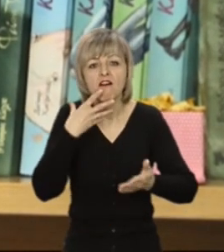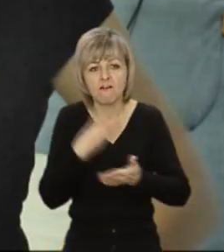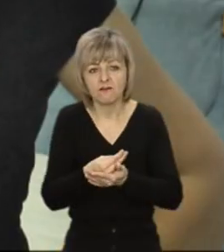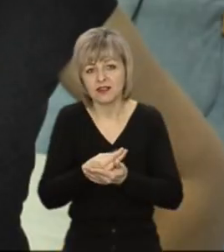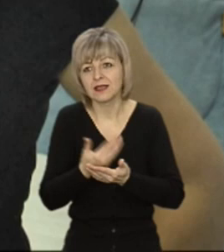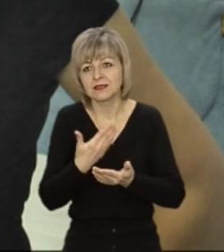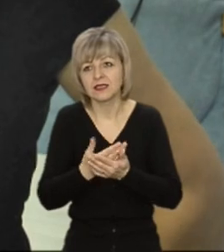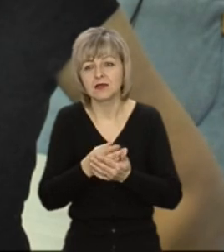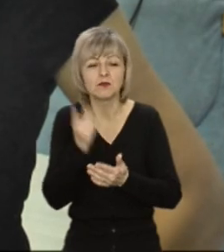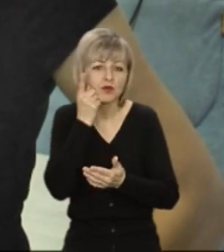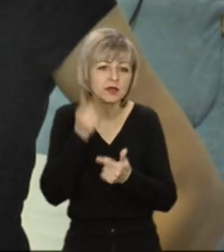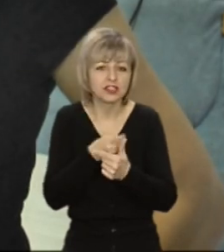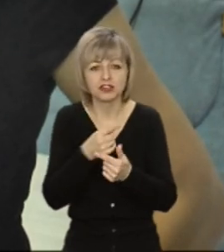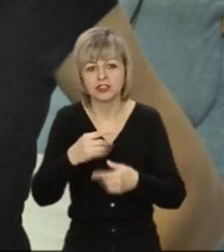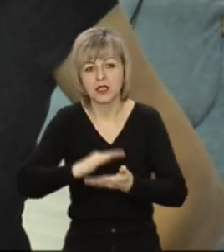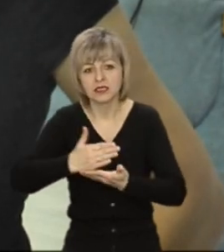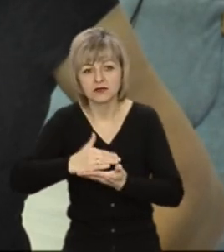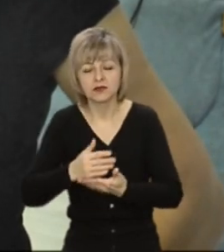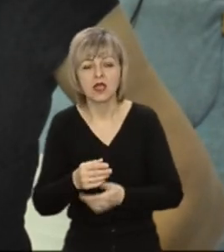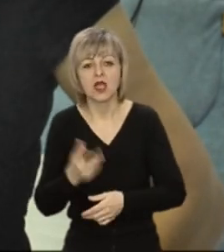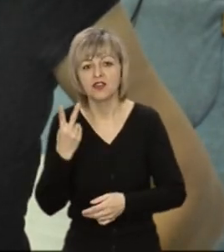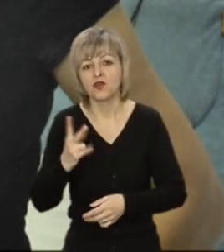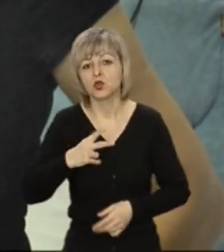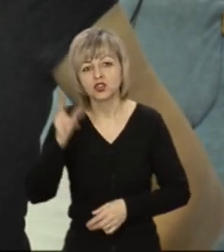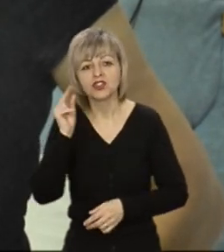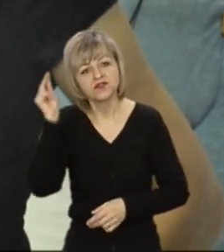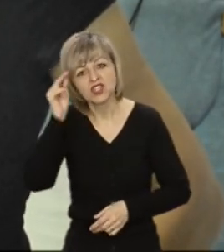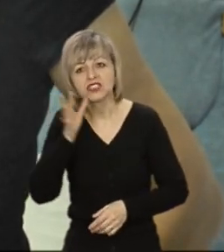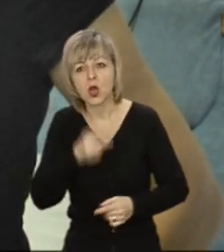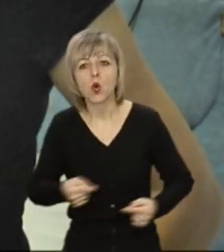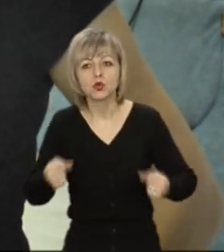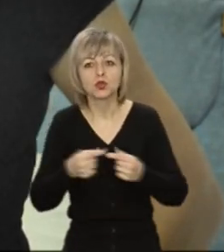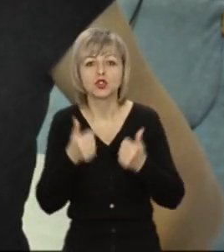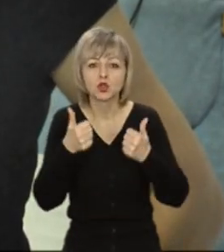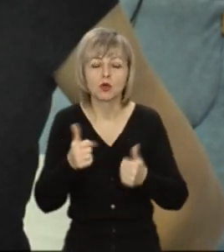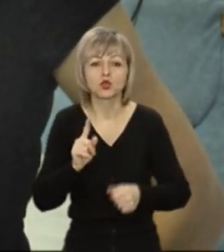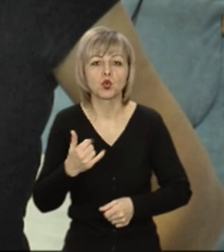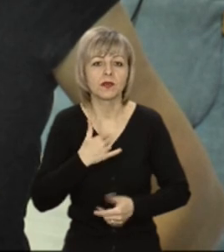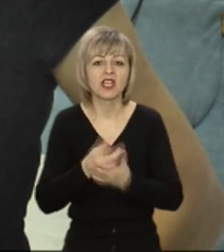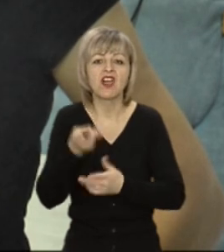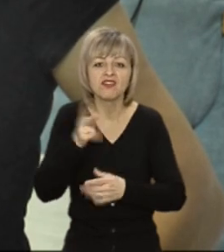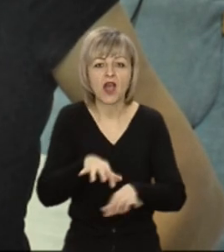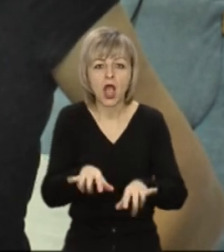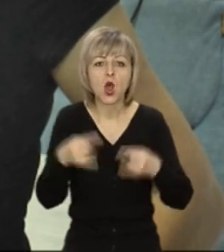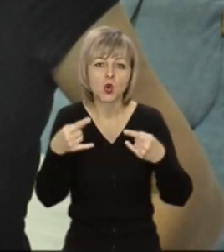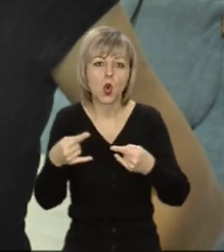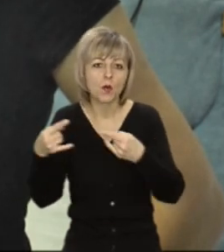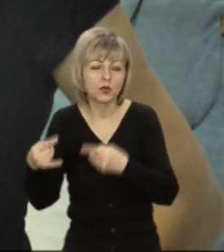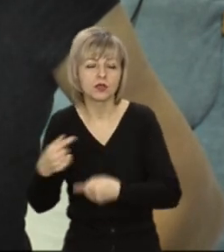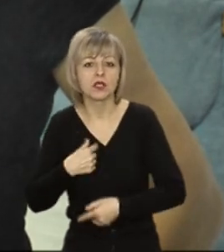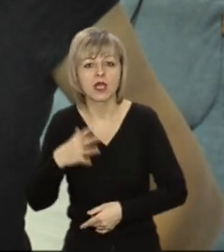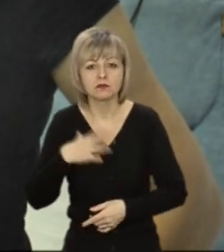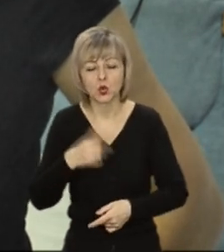гаджет. Двоє дочок вчаться фактично одночасно. І добре, що в мене є два комп'ютери. Але я змушена була